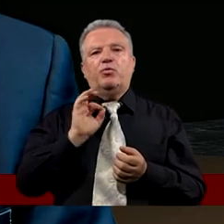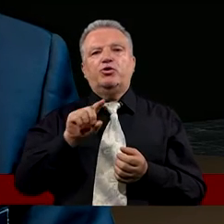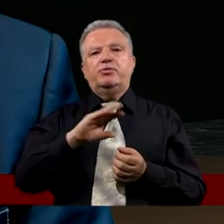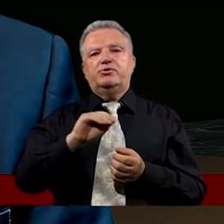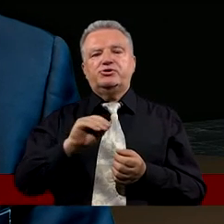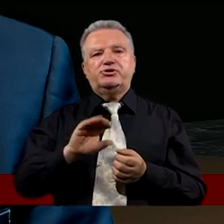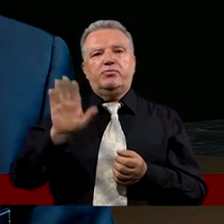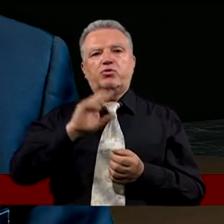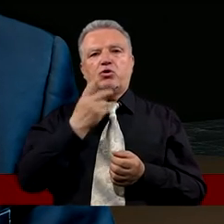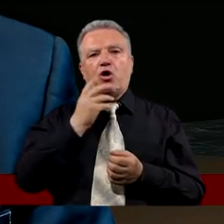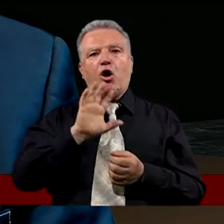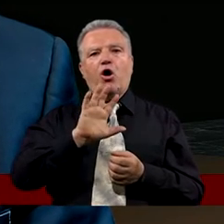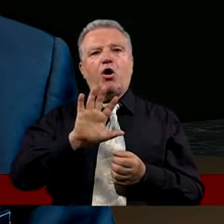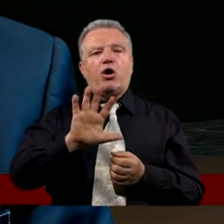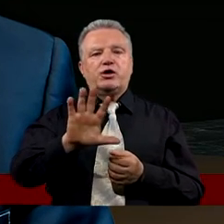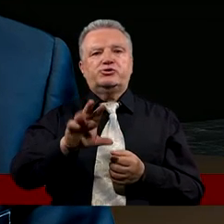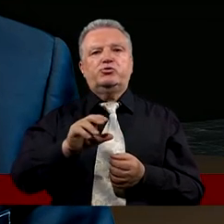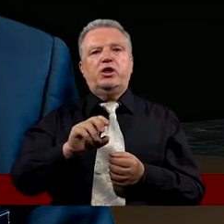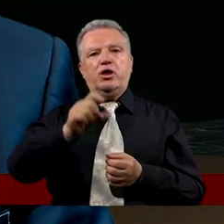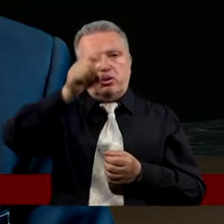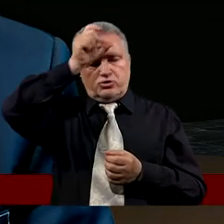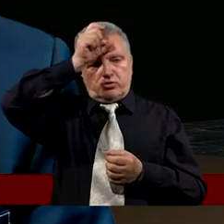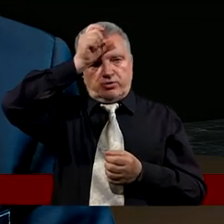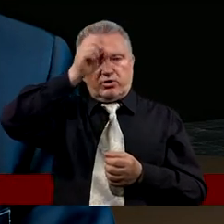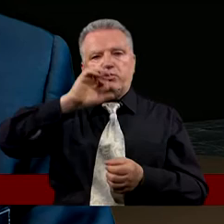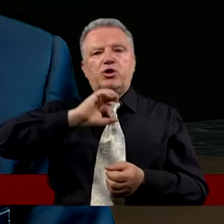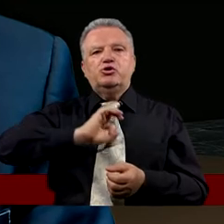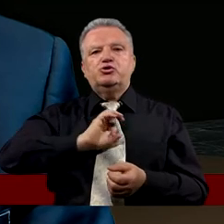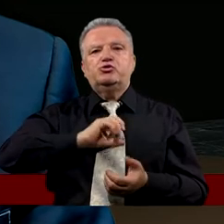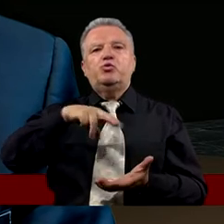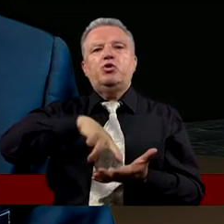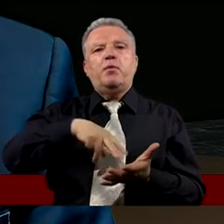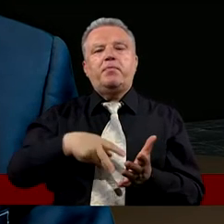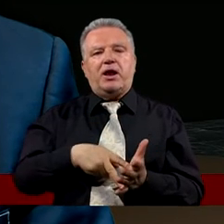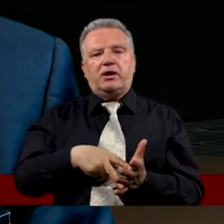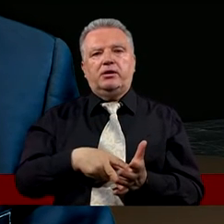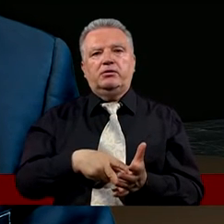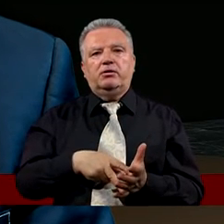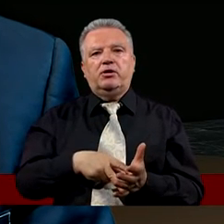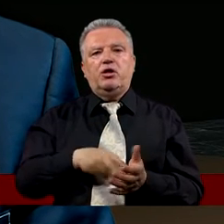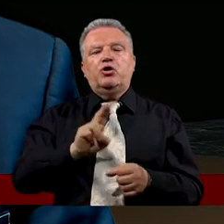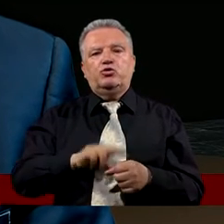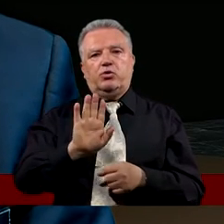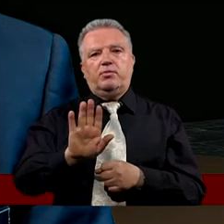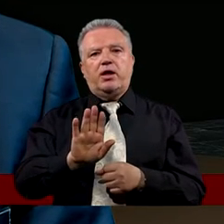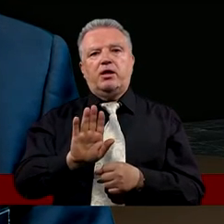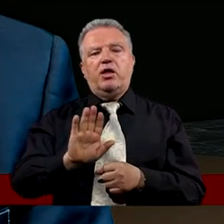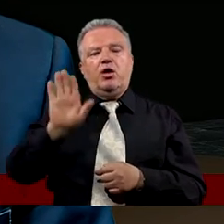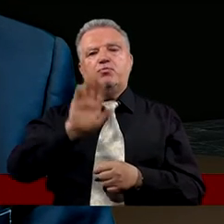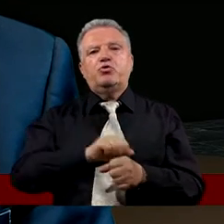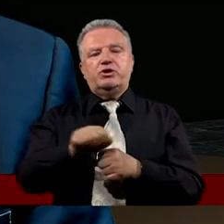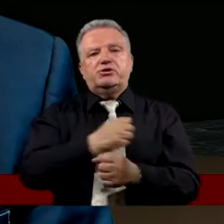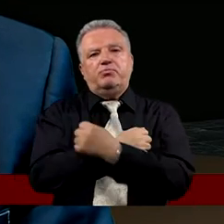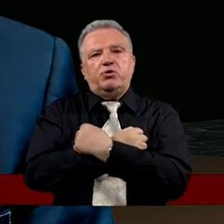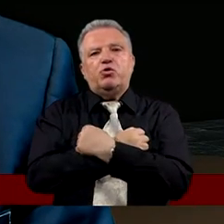o tym, że Pan Bóg objawia człowiekowi swój plan wobec Niego, który ma. Pan Bóg